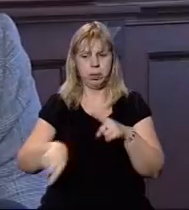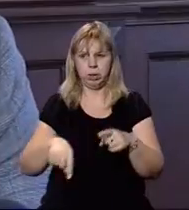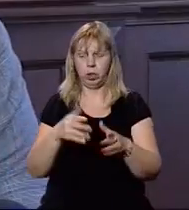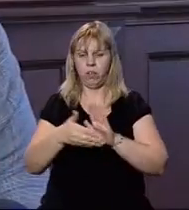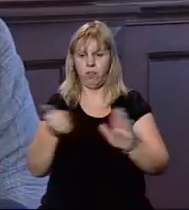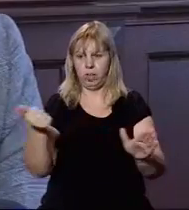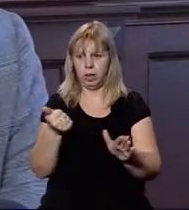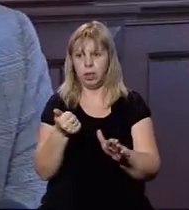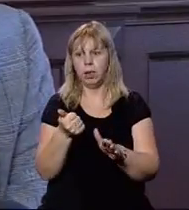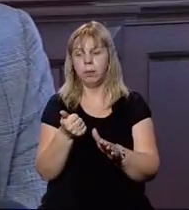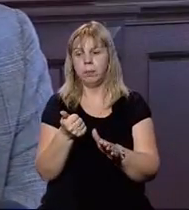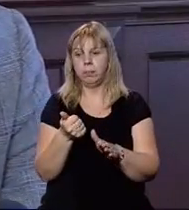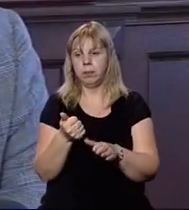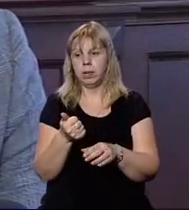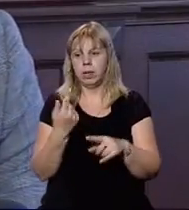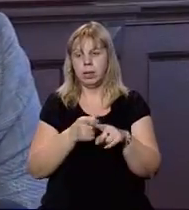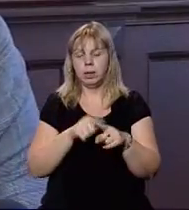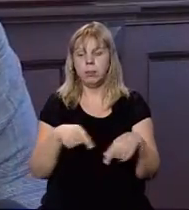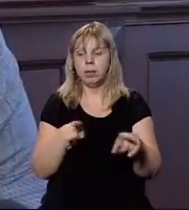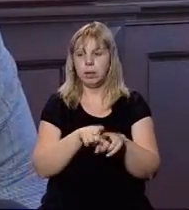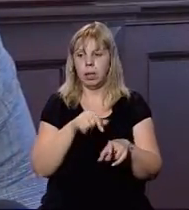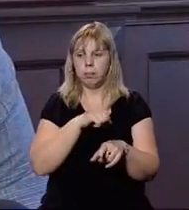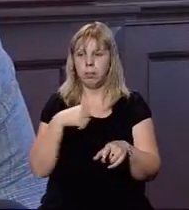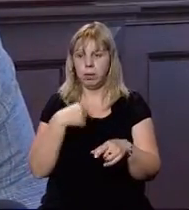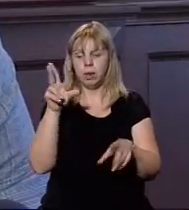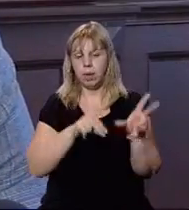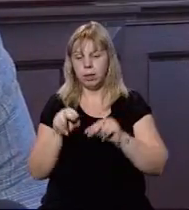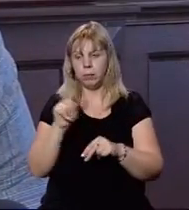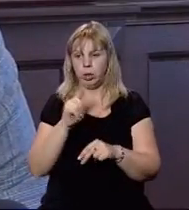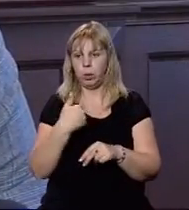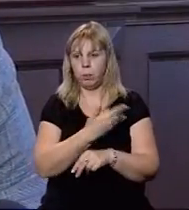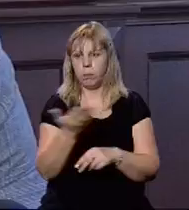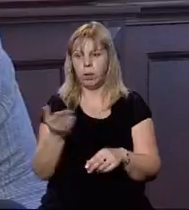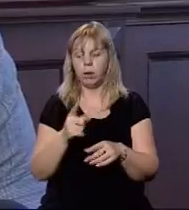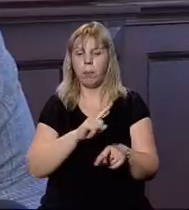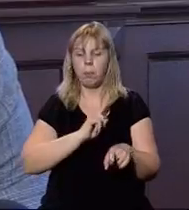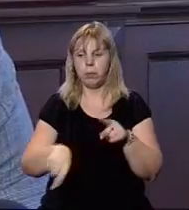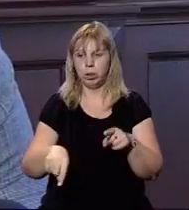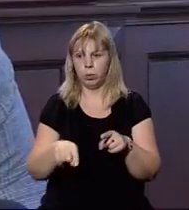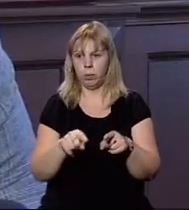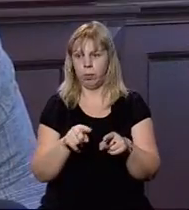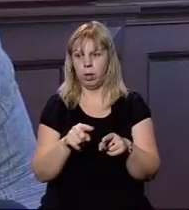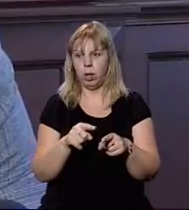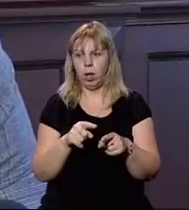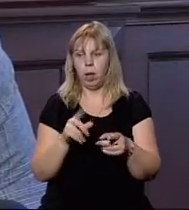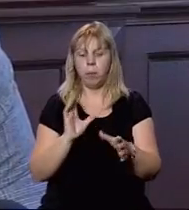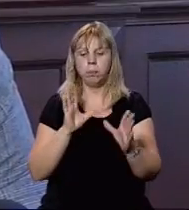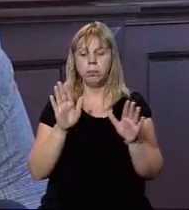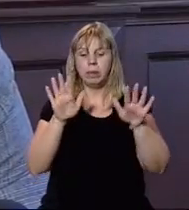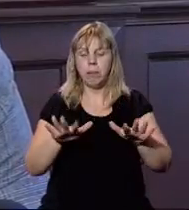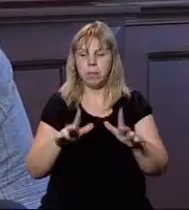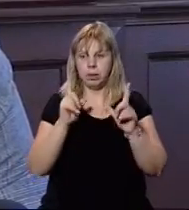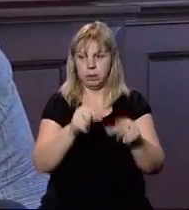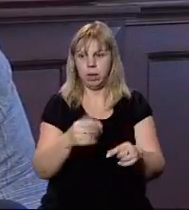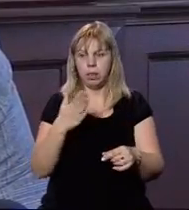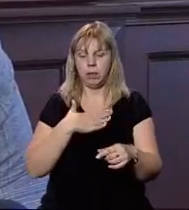на виклики. І цим самим, ми надіємося, ми прискоримо прибуття на місце